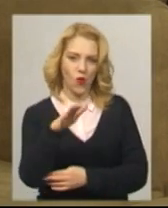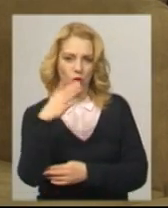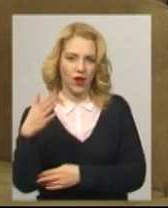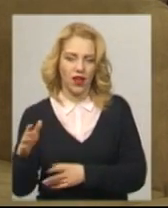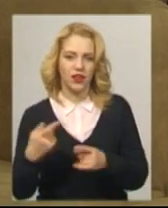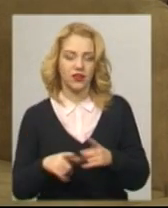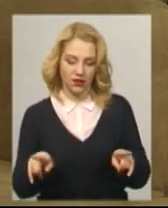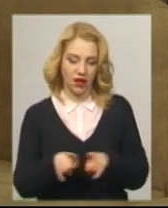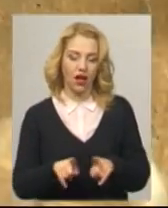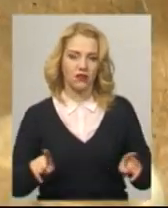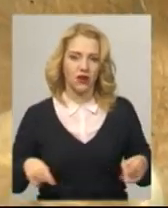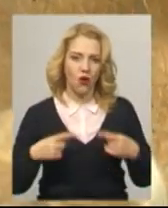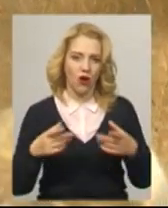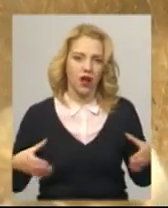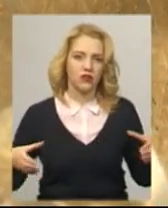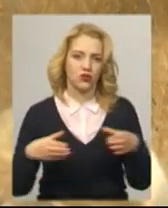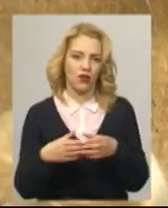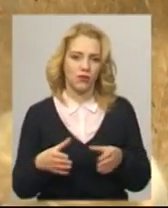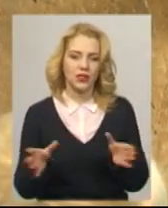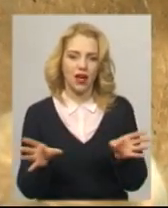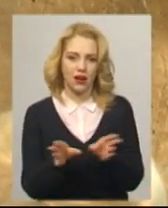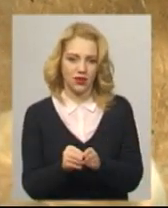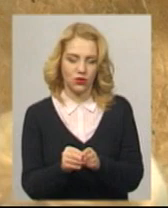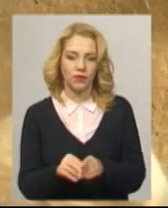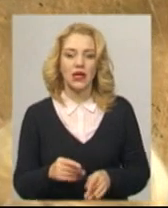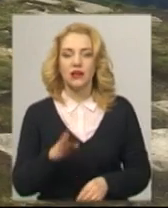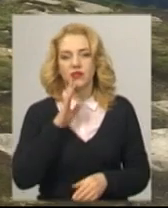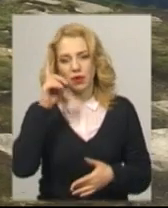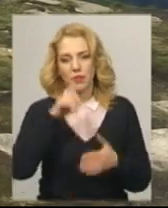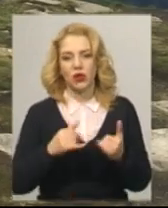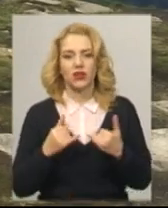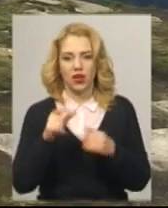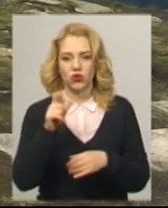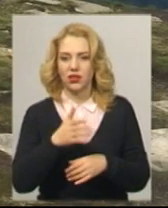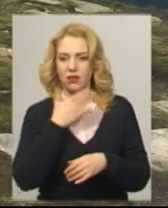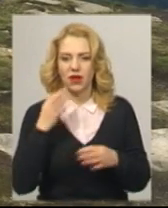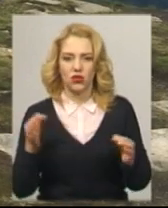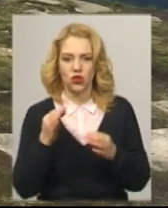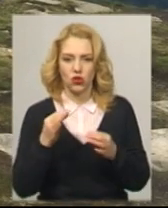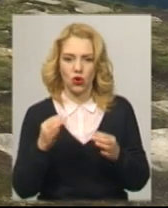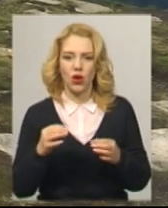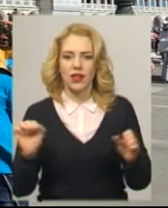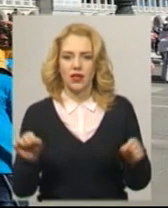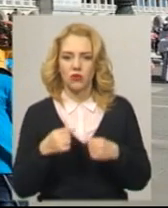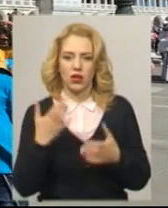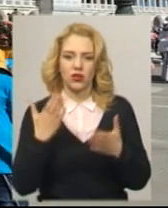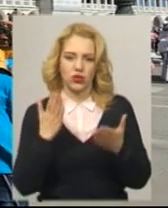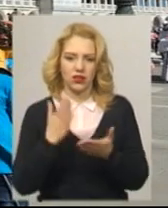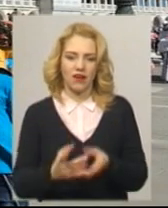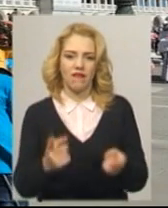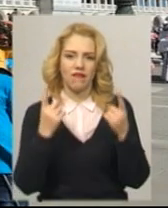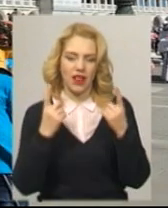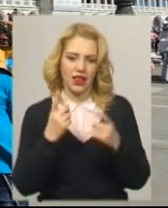організовуємося всі разом. Жінка переконана, для людини нема неможливого, якщо є велике бажання. Леся Боровець, Іван Мовчан. Новини на